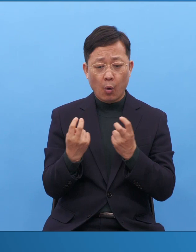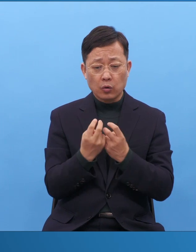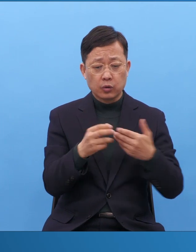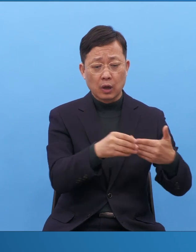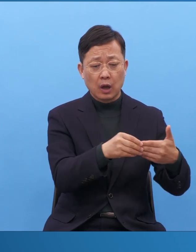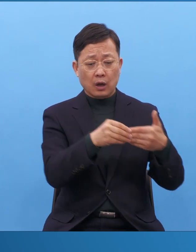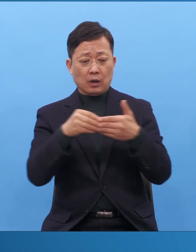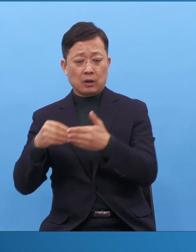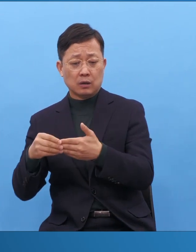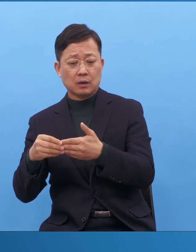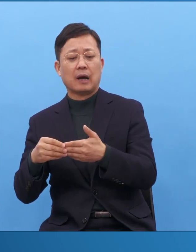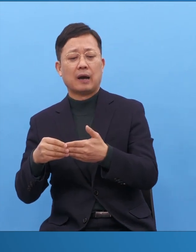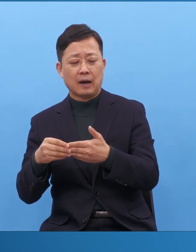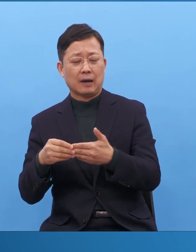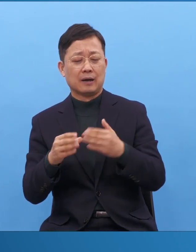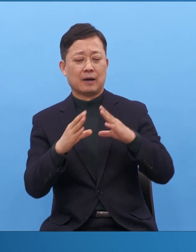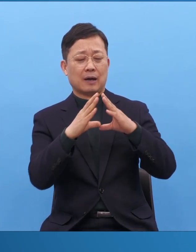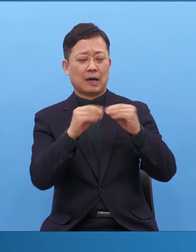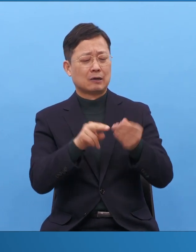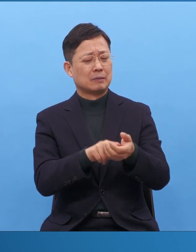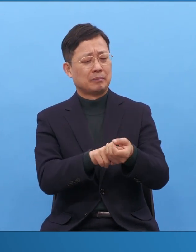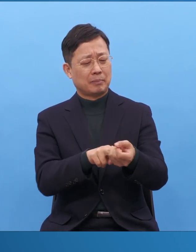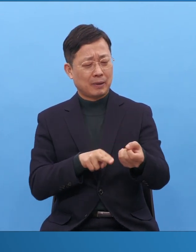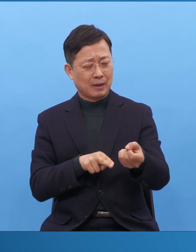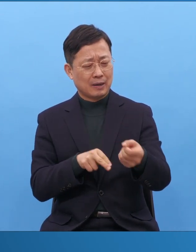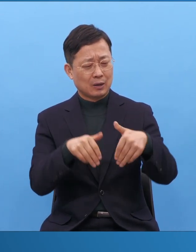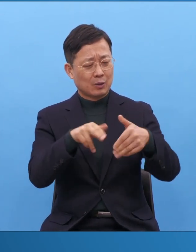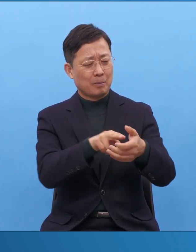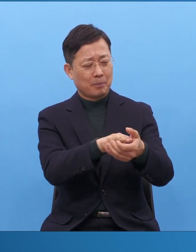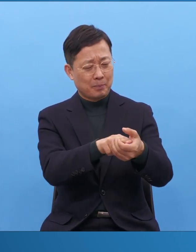볼 수 있어야 돼요. 이것 말고 방법이 없어요.